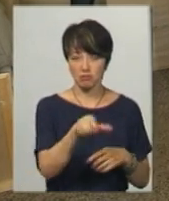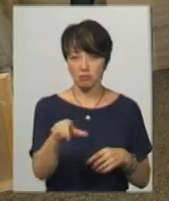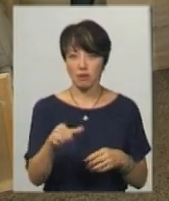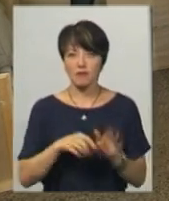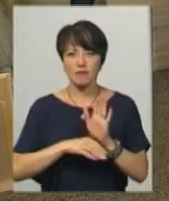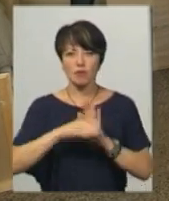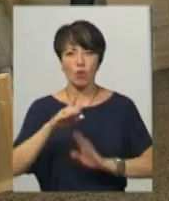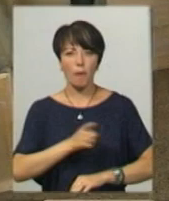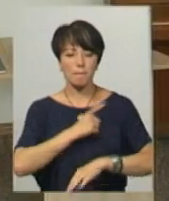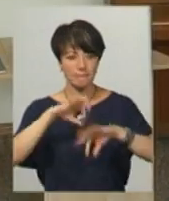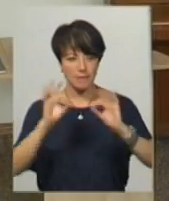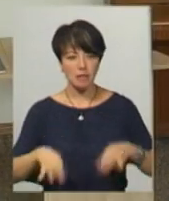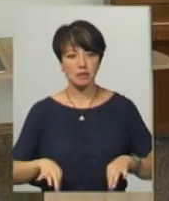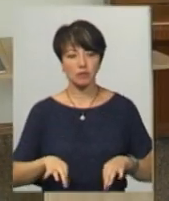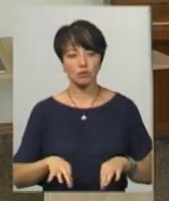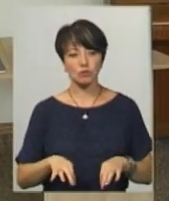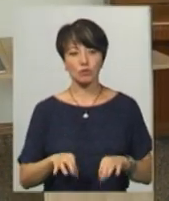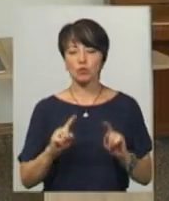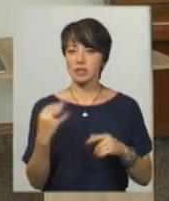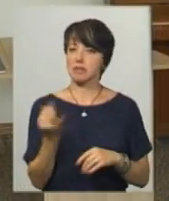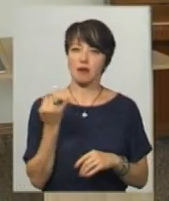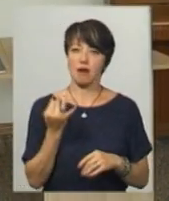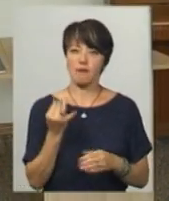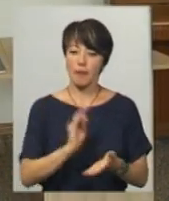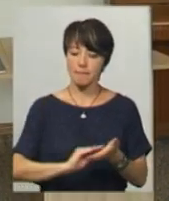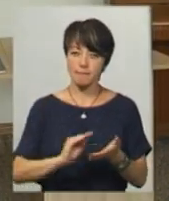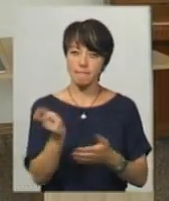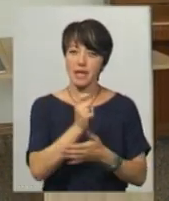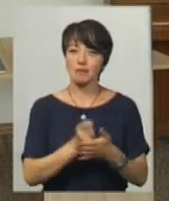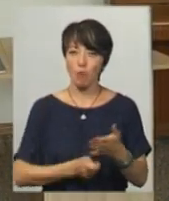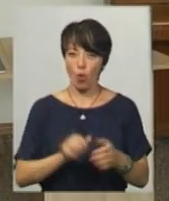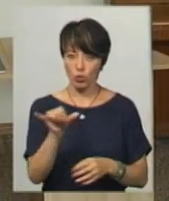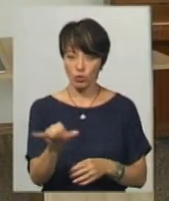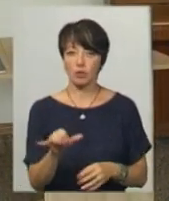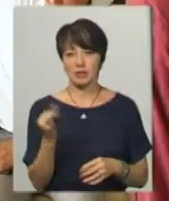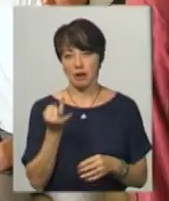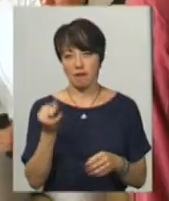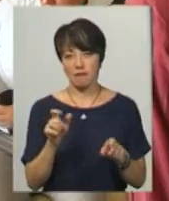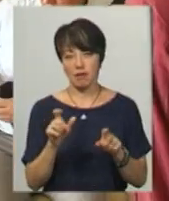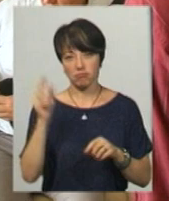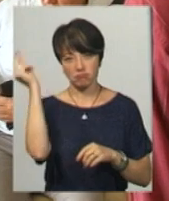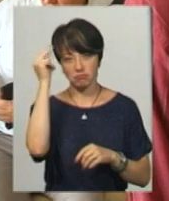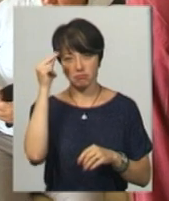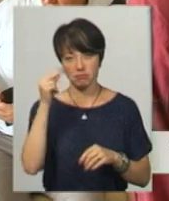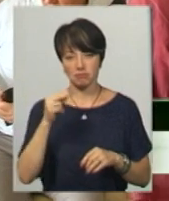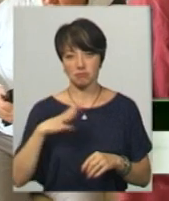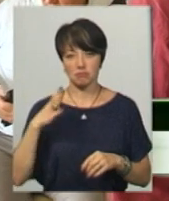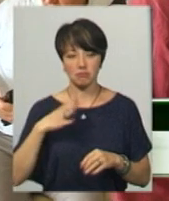такою високою майстерністю. Дуже таке цікаве письмо в нього і цікава школа. Він дійсно